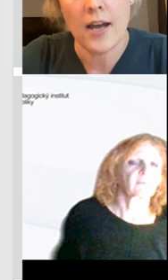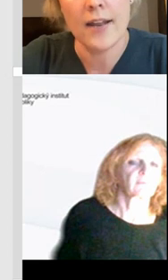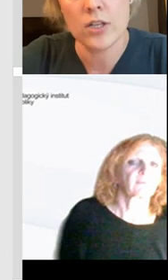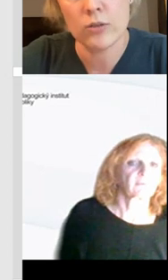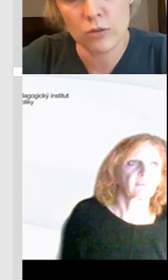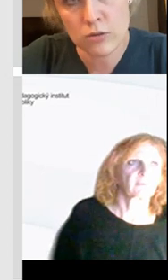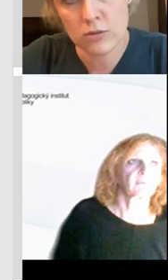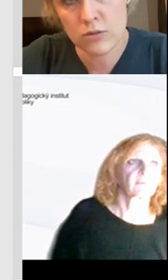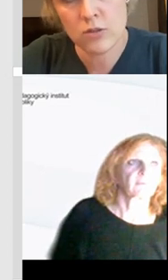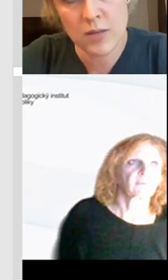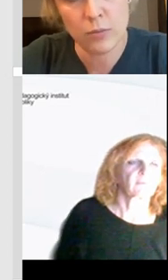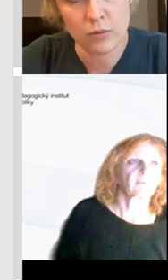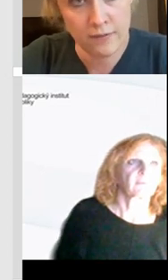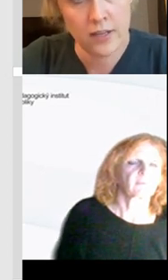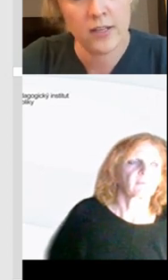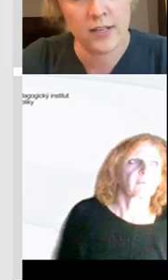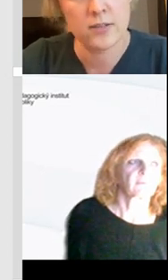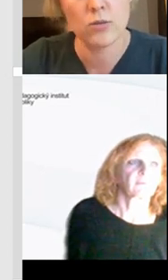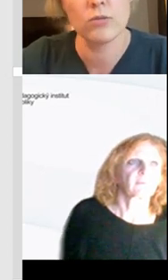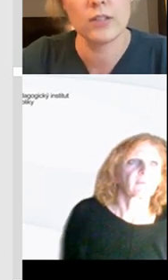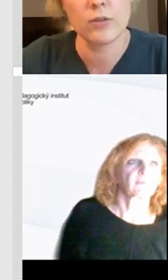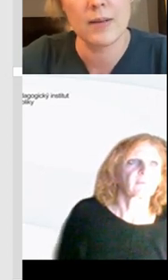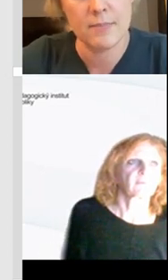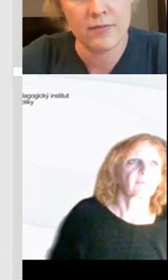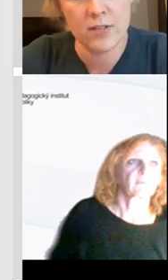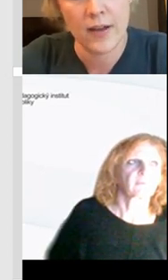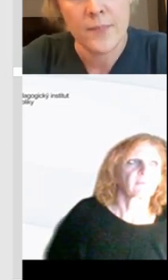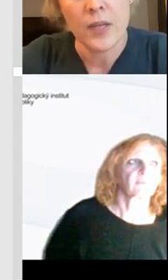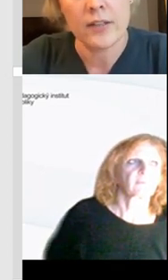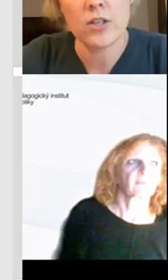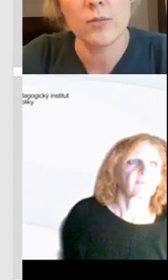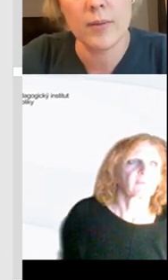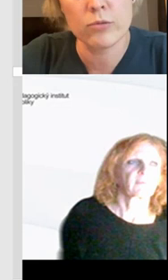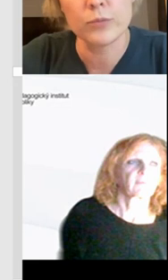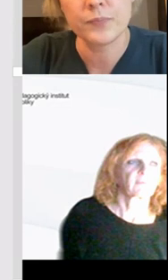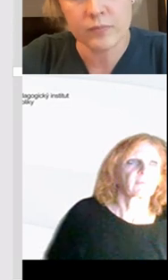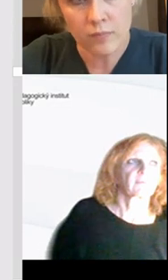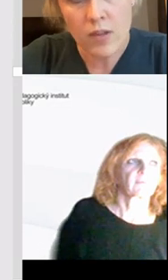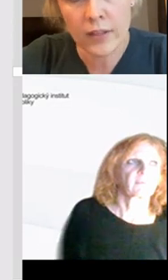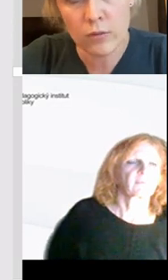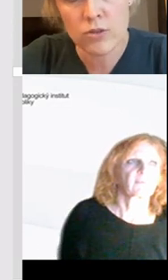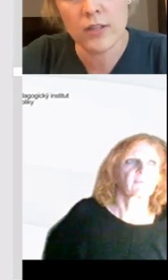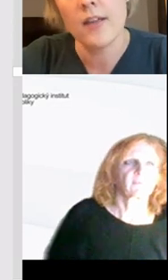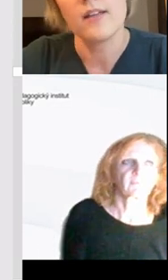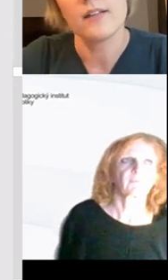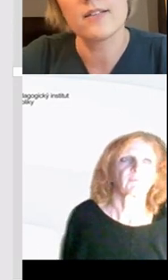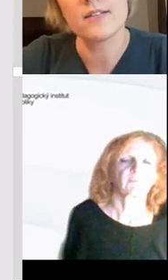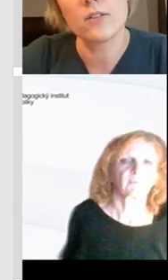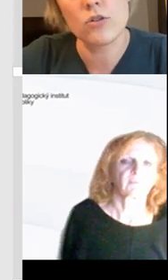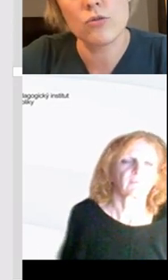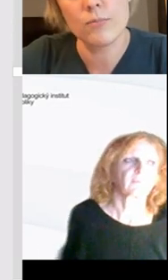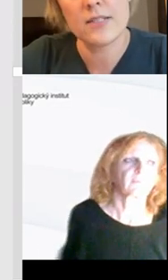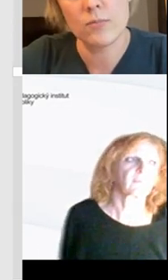zacházet a ne všechno to, s čím se potkávají, jsou informace pravdivé. Takže opravdu je důležité.